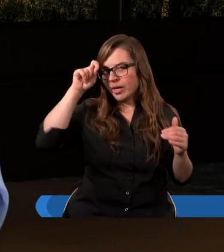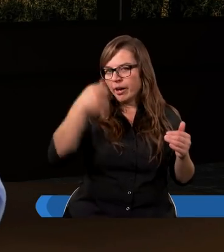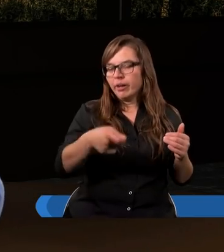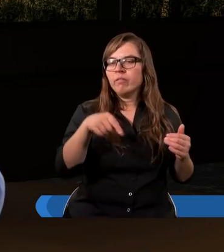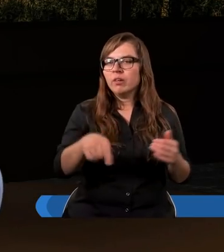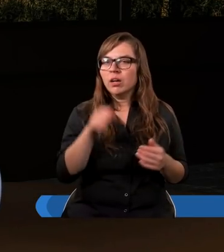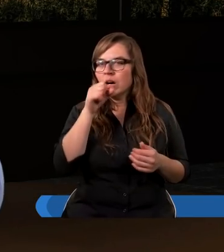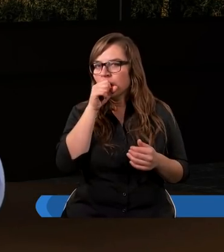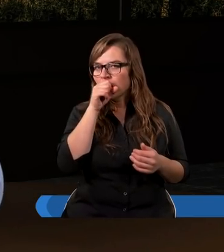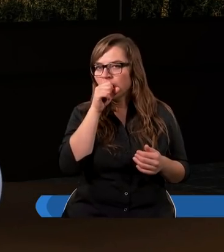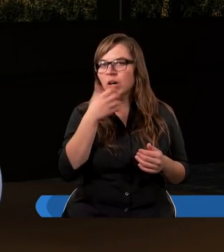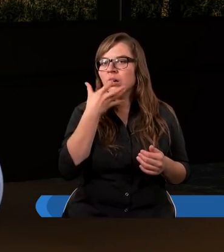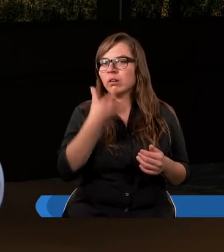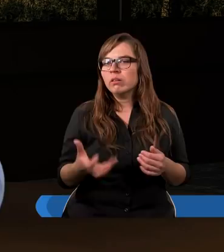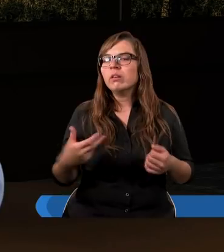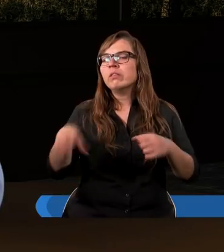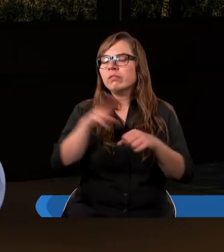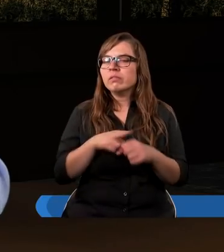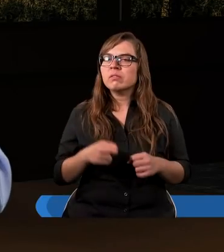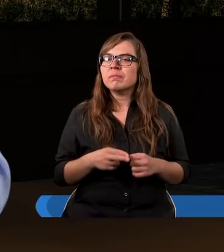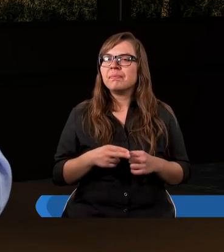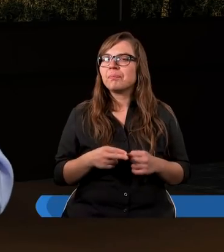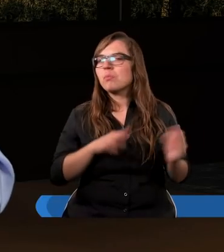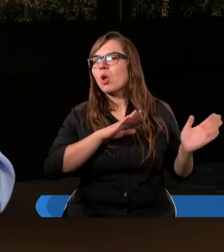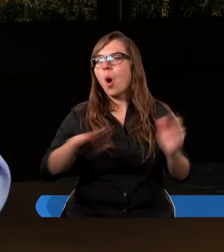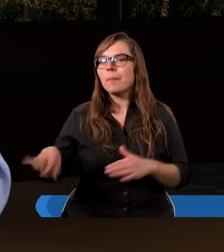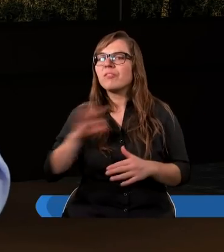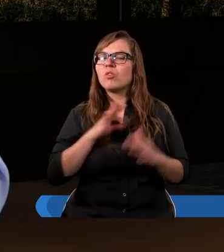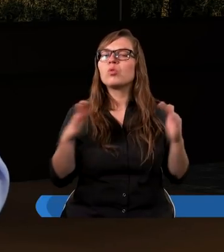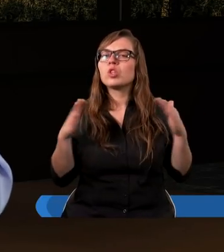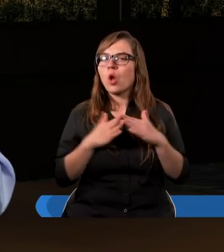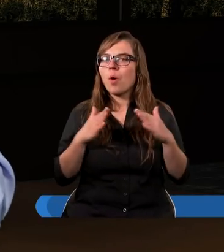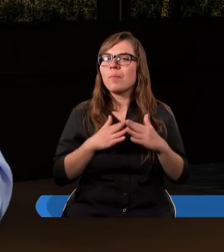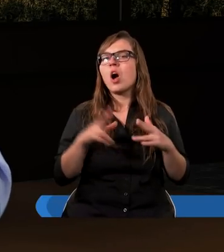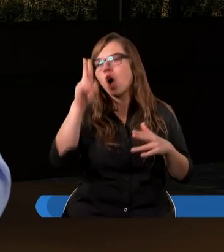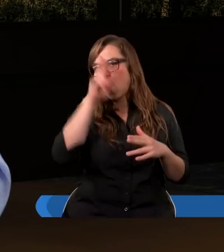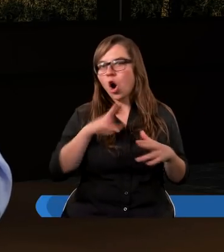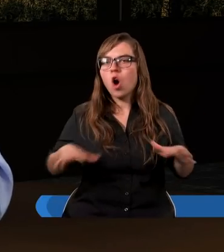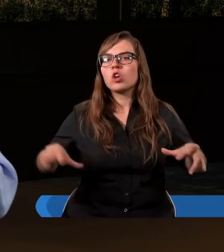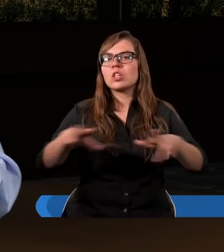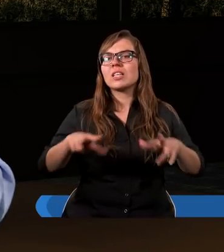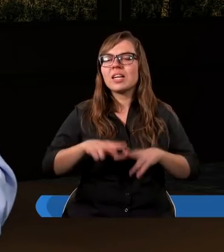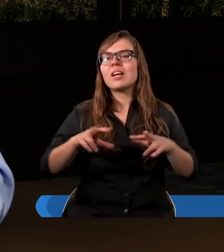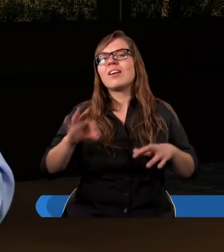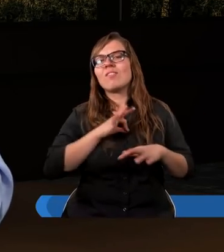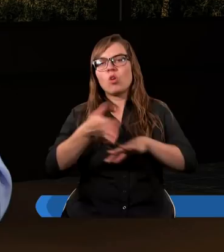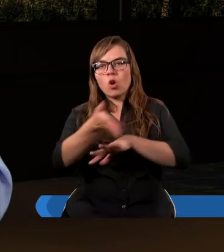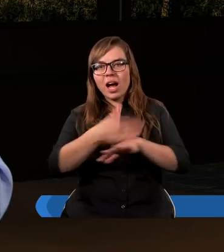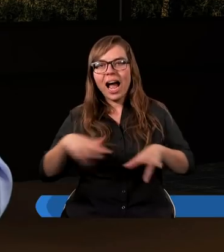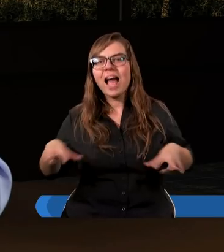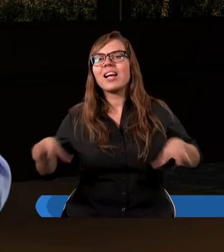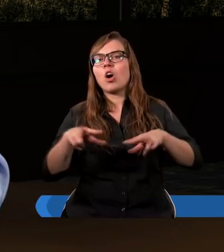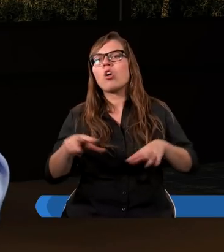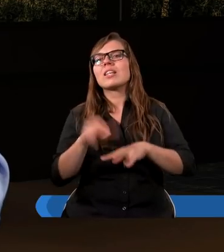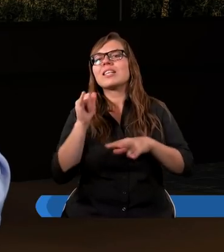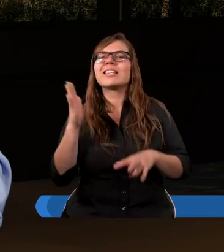Abrahama, który opuścił swój dom rodzinny, swój kraj rodzinny